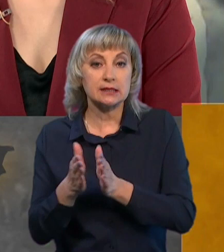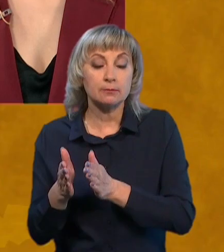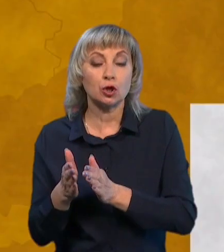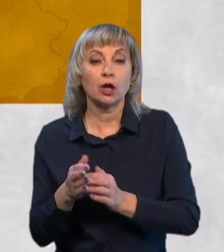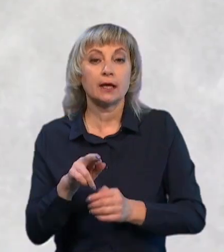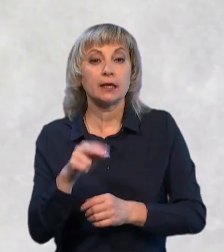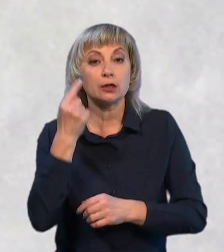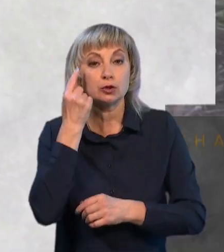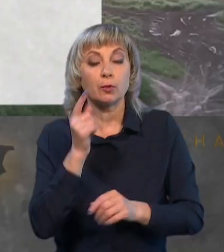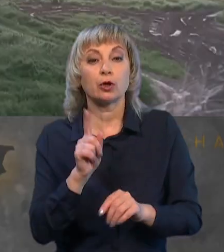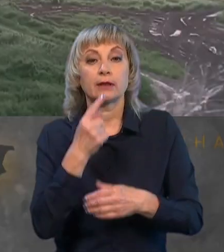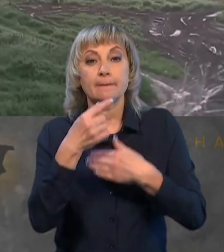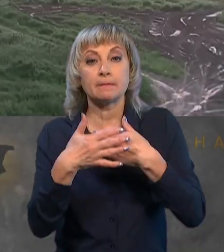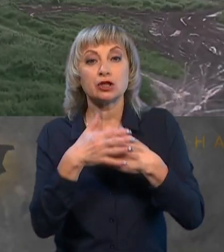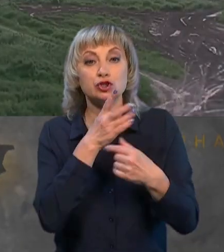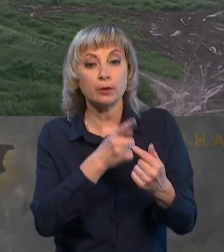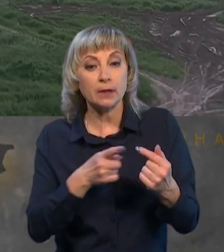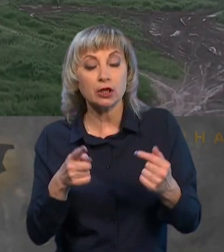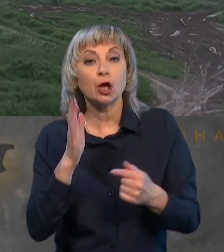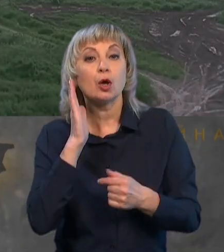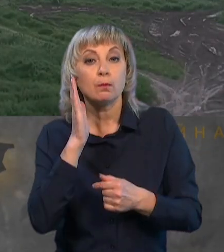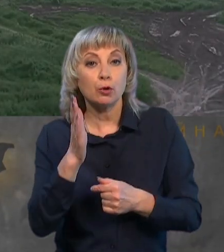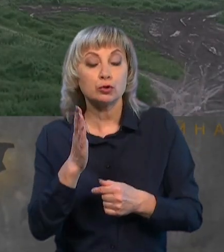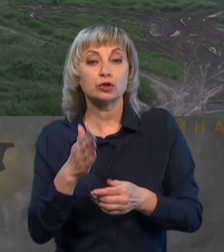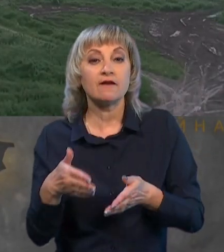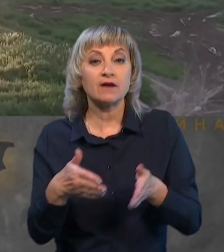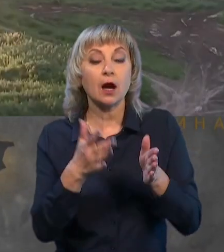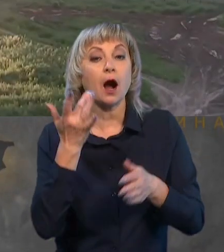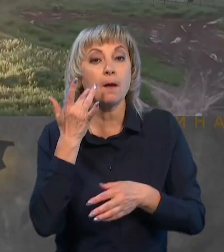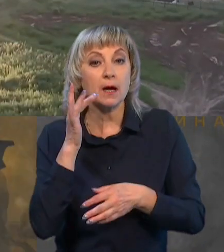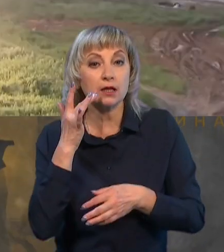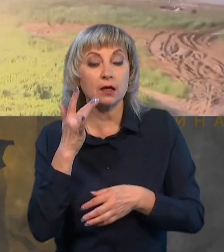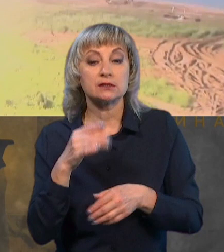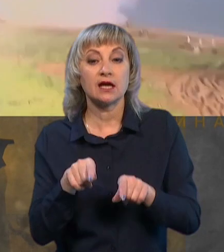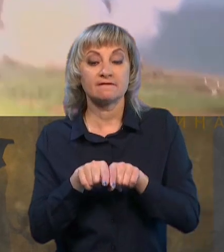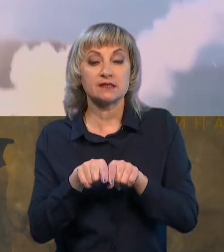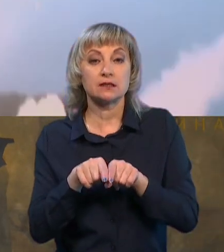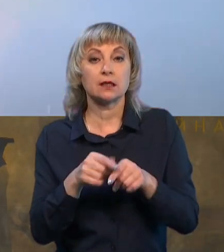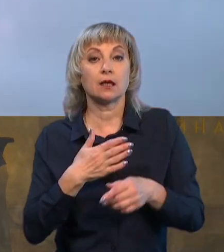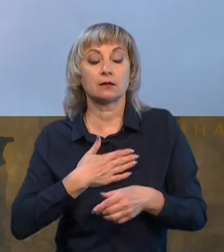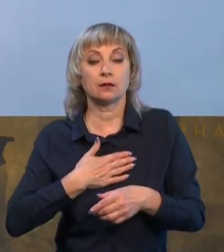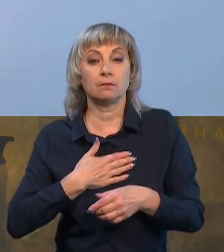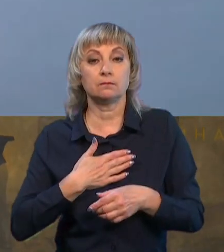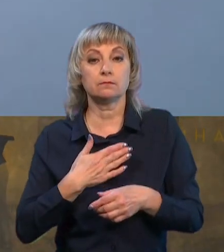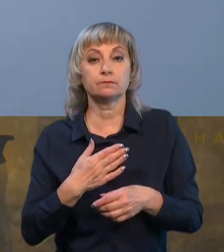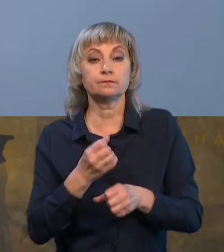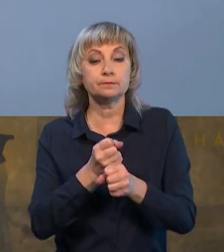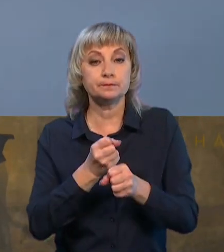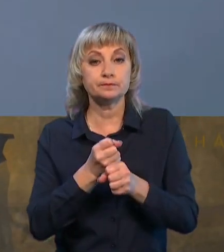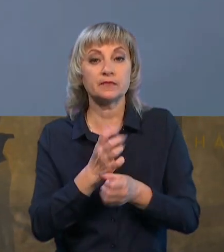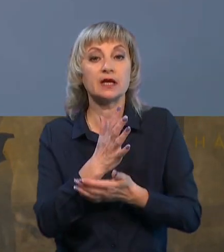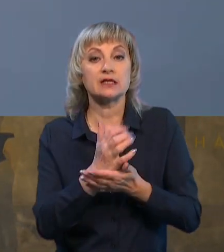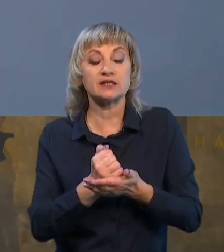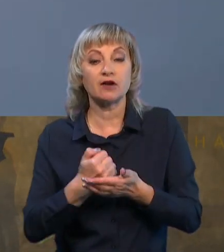І я думаю, що найближчі періоди будуть виходи. Американці все-таки нам відпрацювали резерв